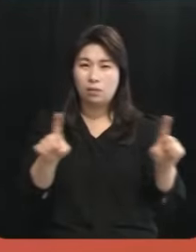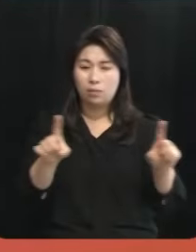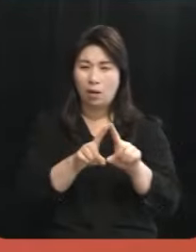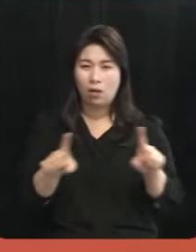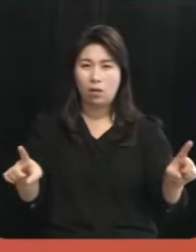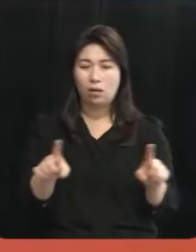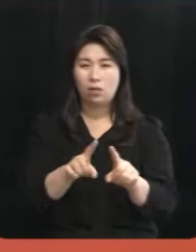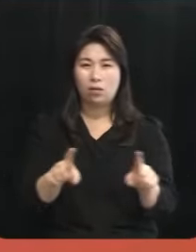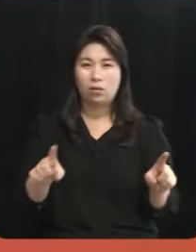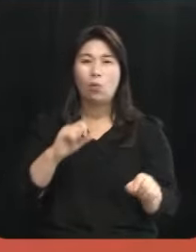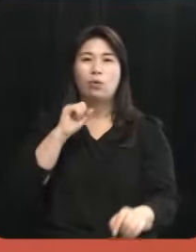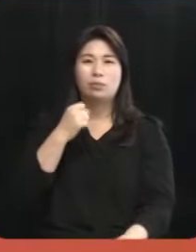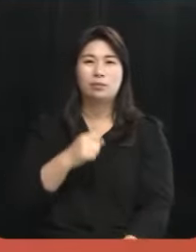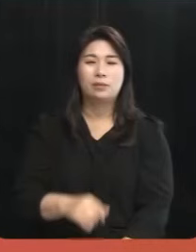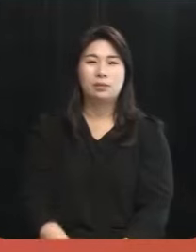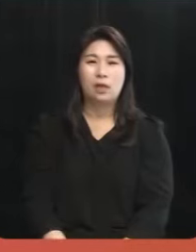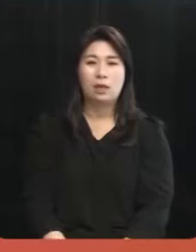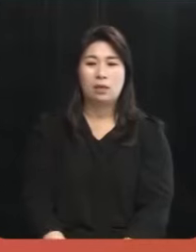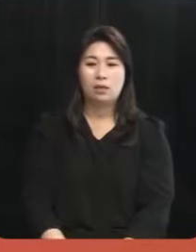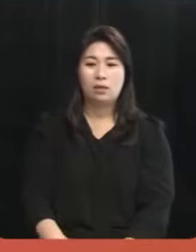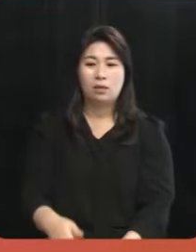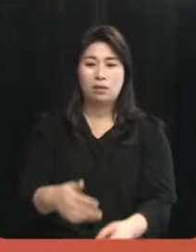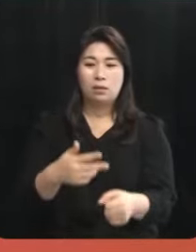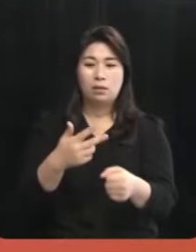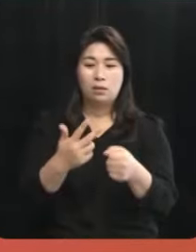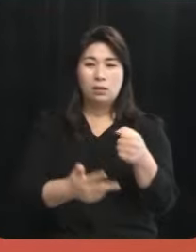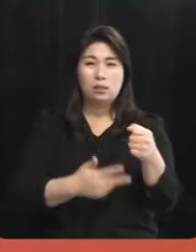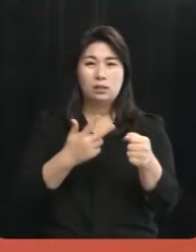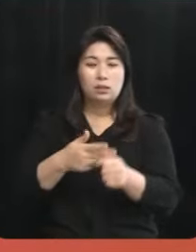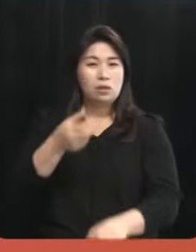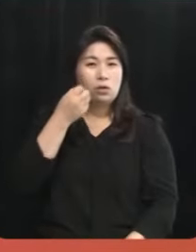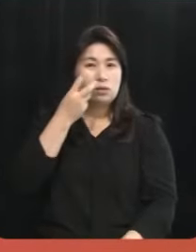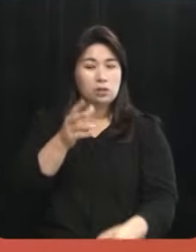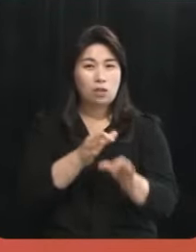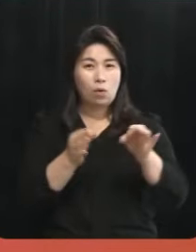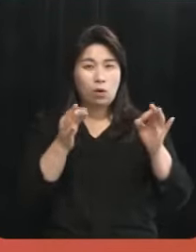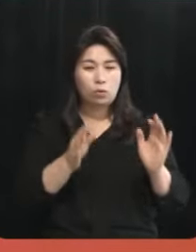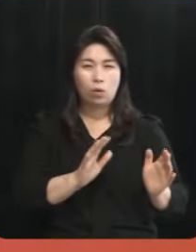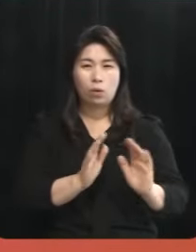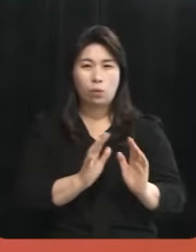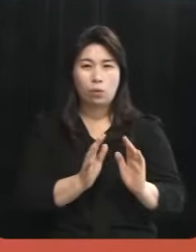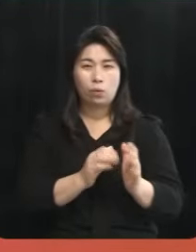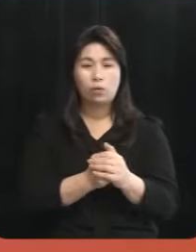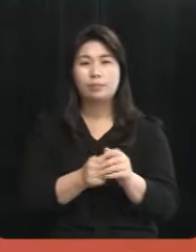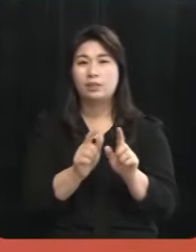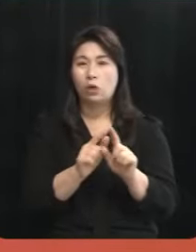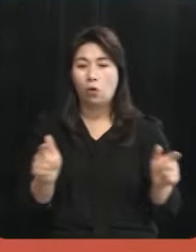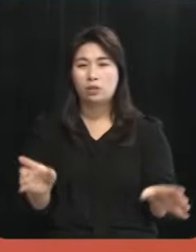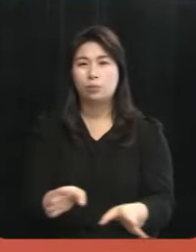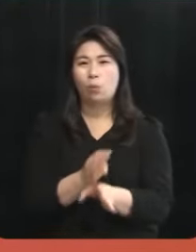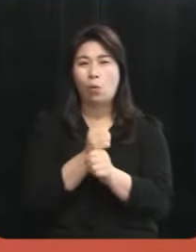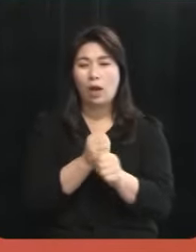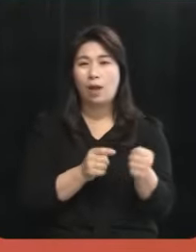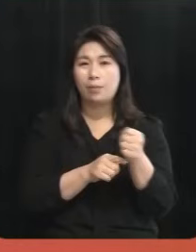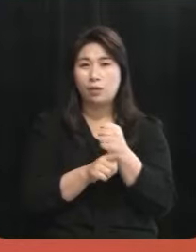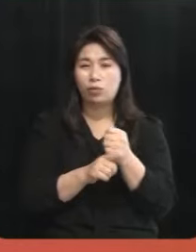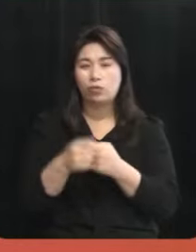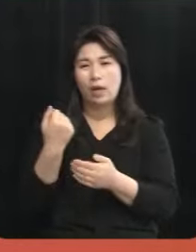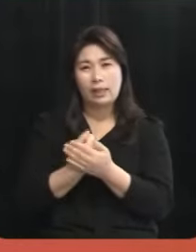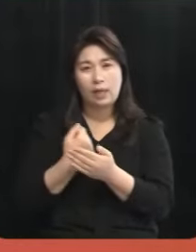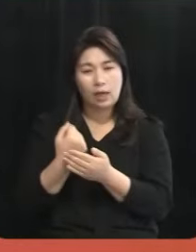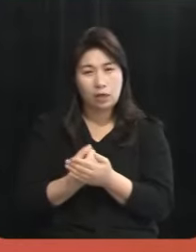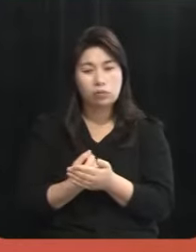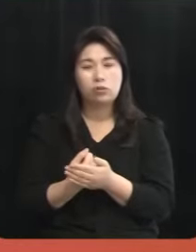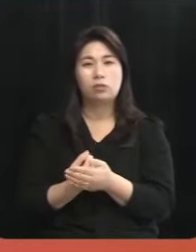어렵다고 생각합니다 7년 7개월간에 걸친 4.3은 여러 가지 복합적인 요인과 안타까운